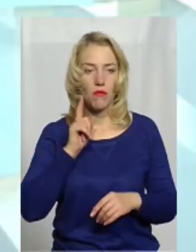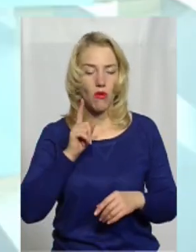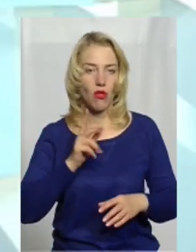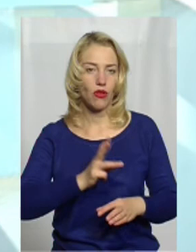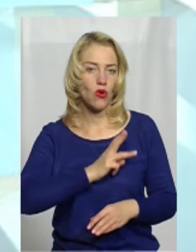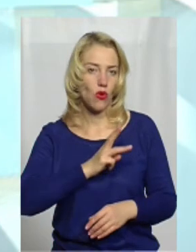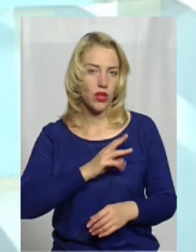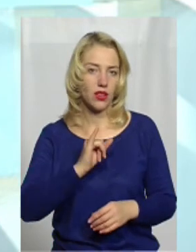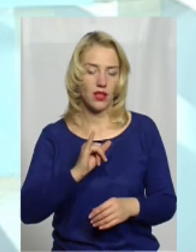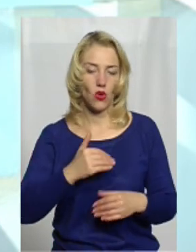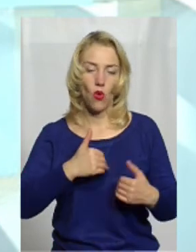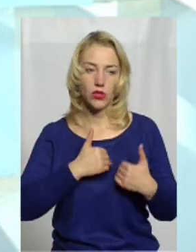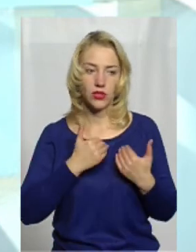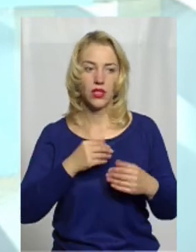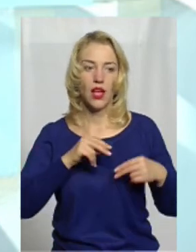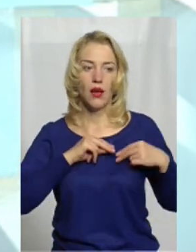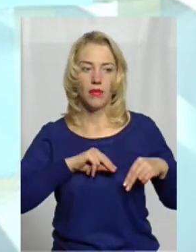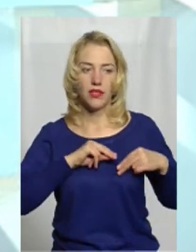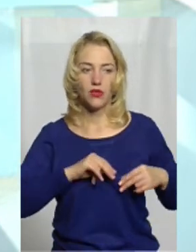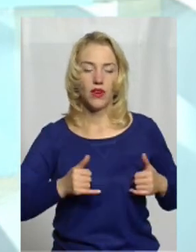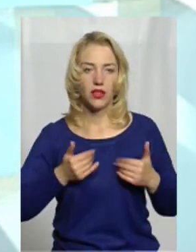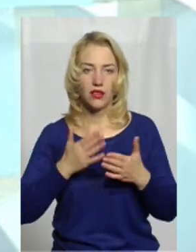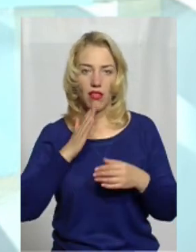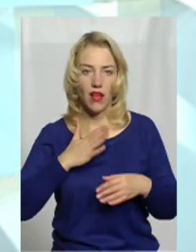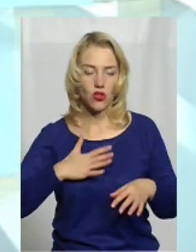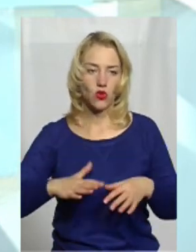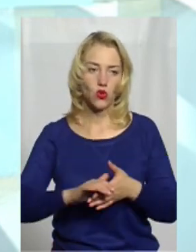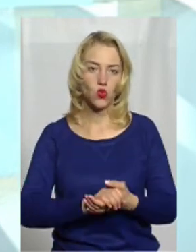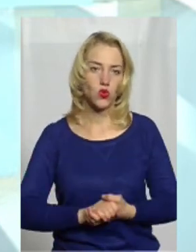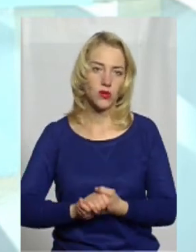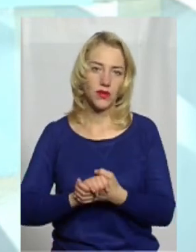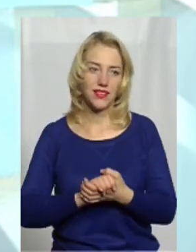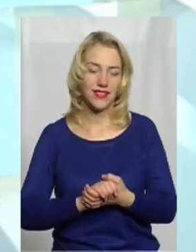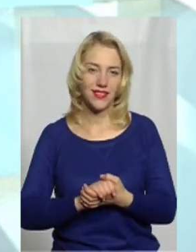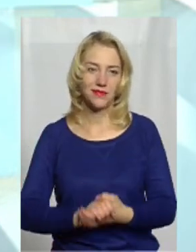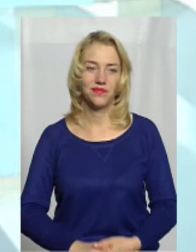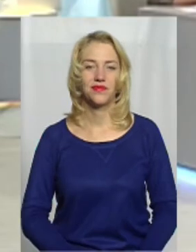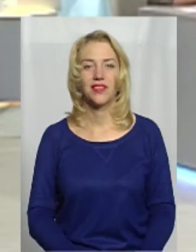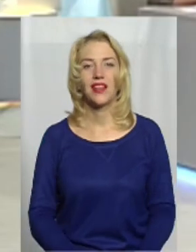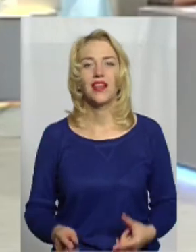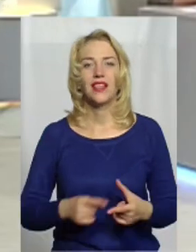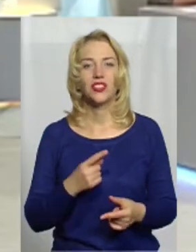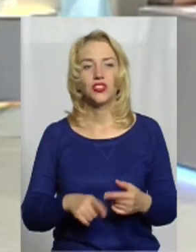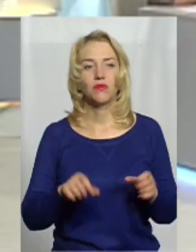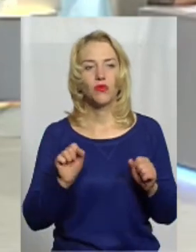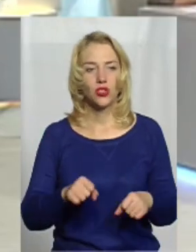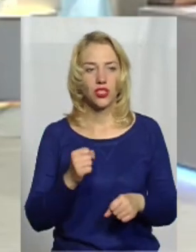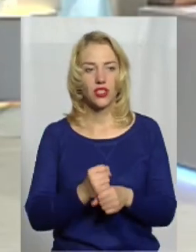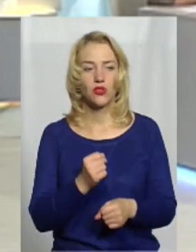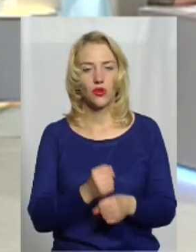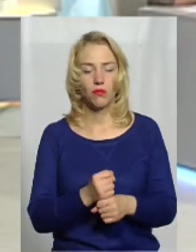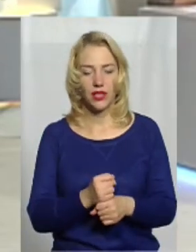працювати для нашого суспільства. Чи можна зробити кар'єру в